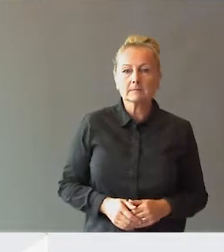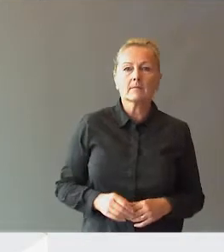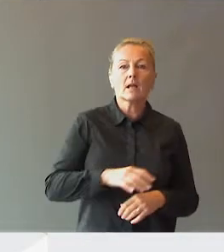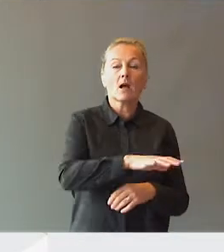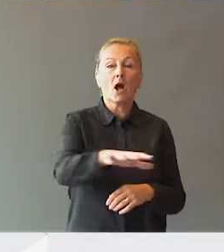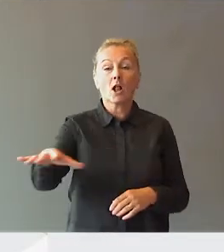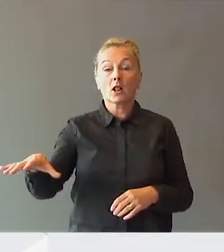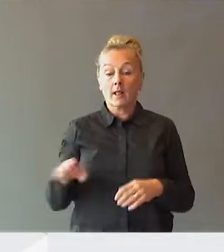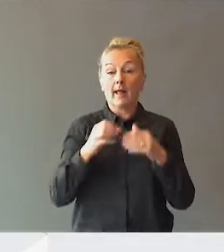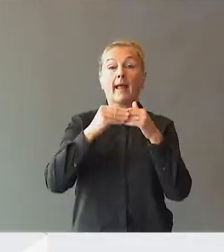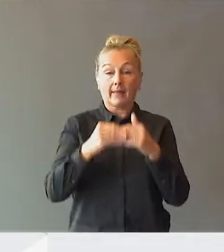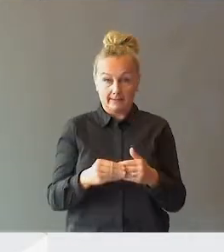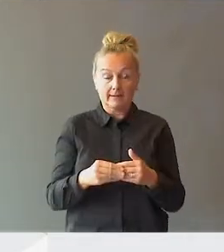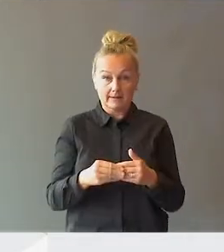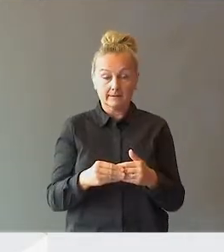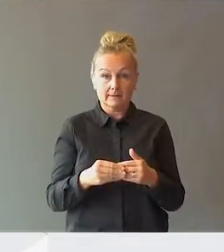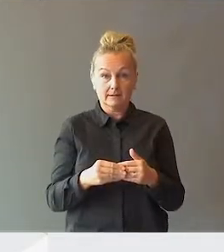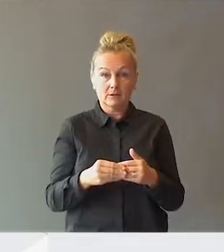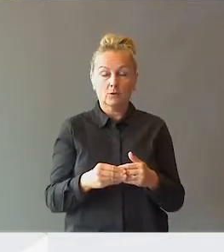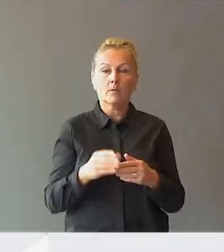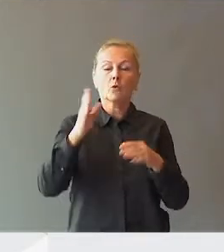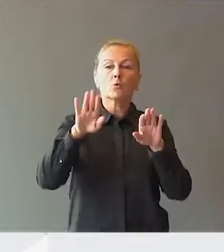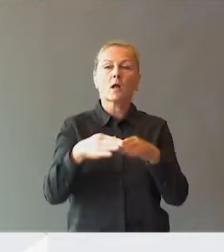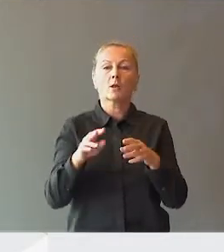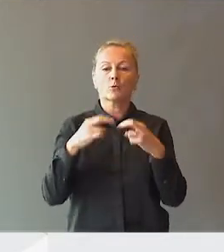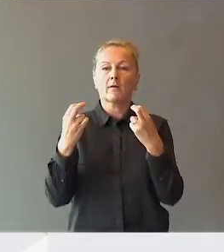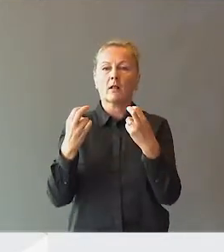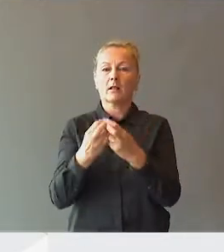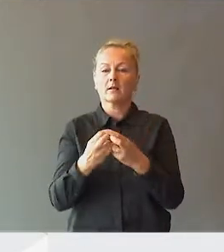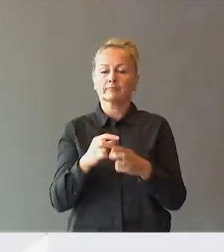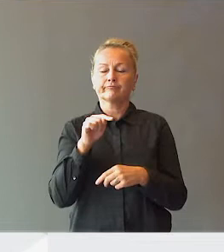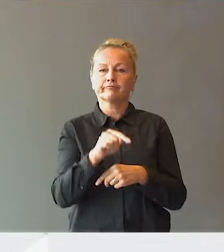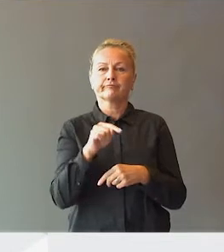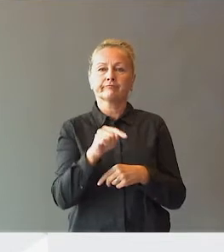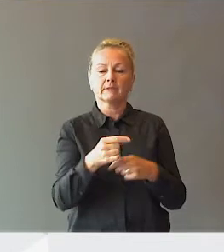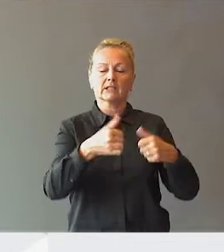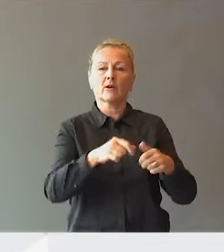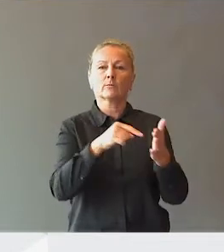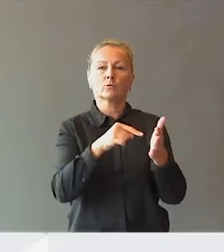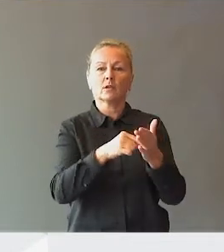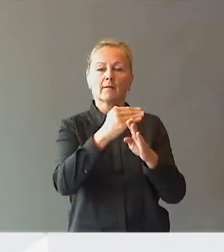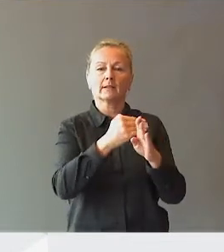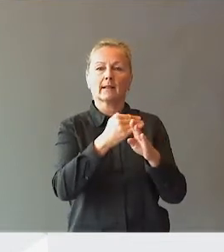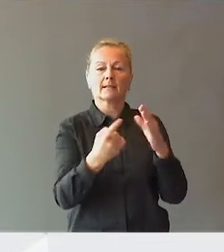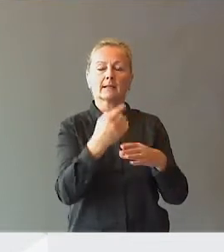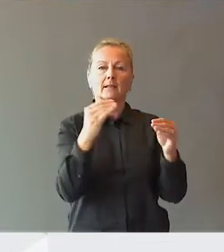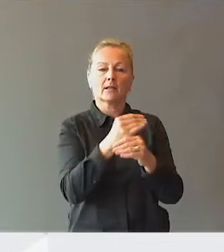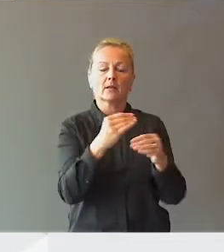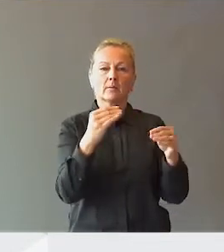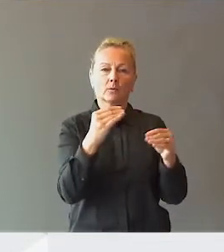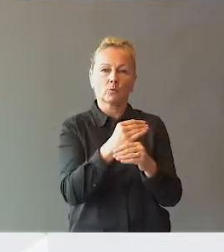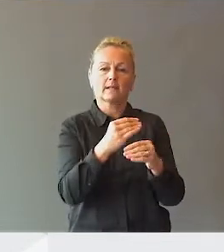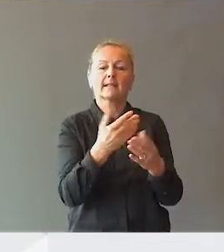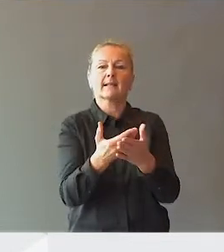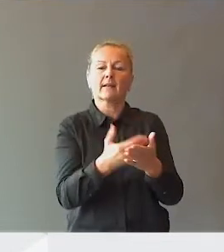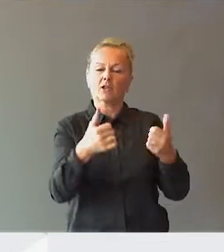Alle er enige om at Nord-Lad-utvalget setter fingeren på et svak punkt. Kvaliteten i spesialpedagogisk tjeneste